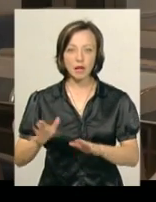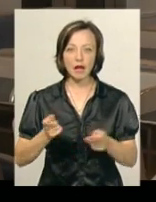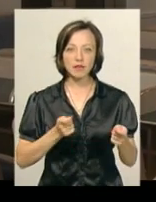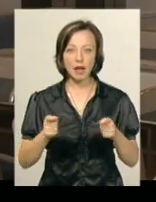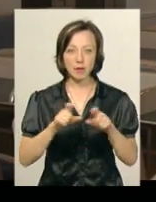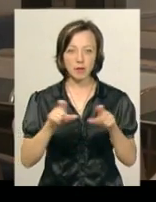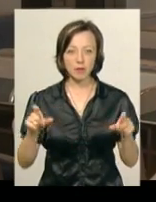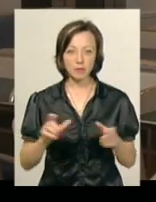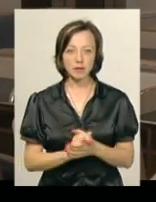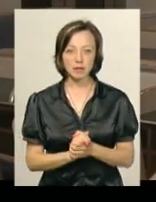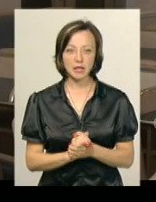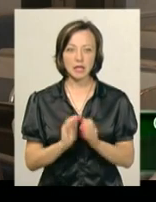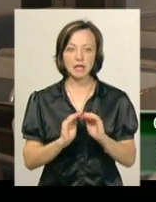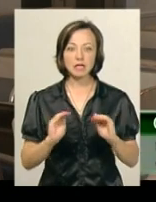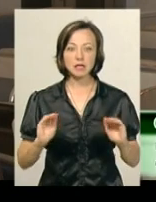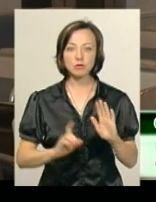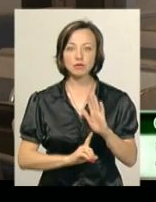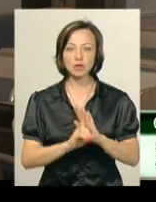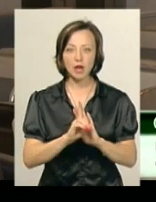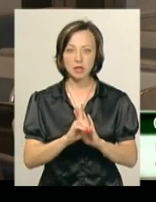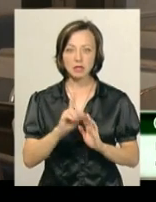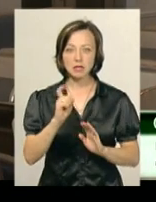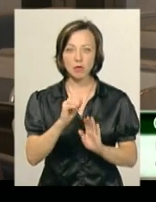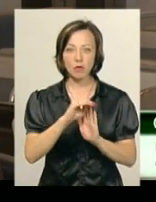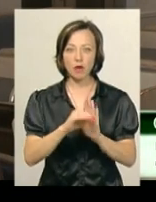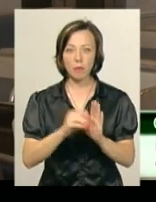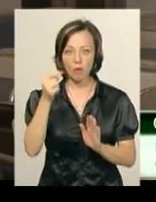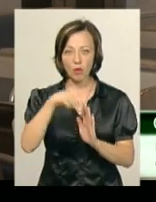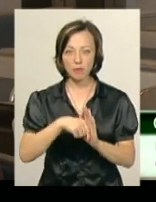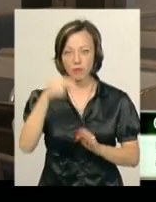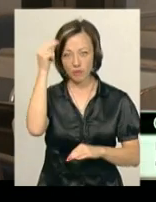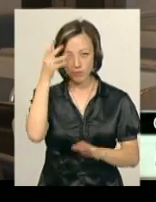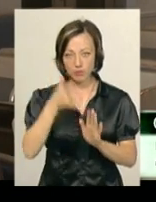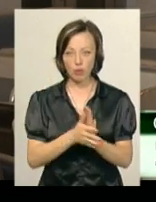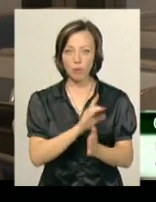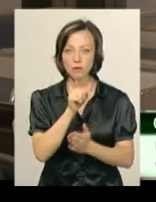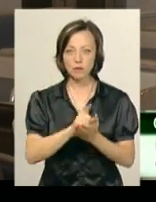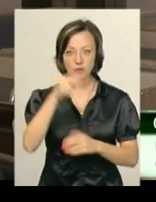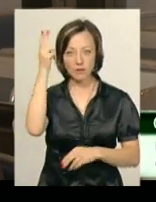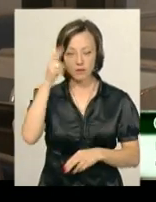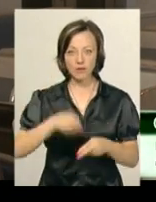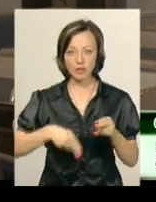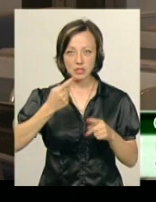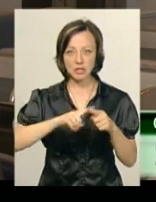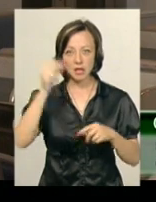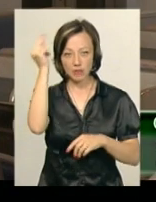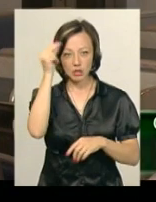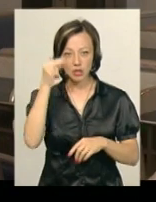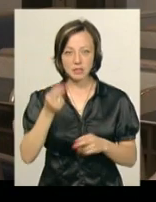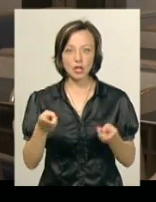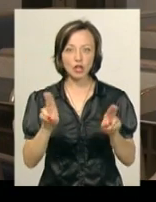Діти, які почали навчання за програмами поглибного вивчення, обов'язково мають завершити це навчання, а вони